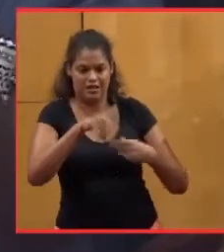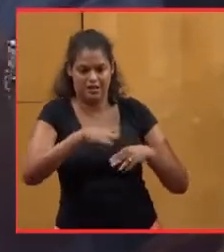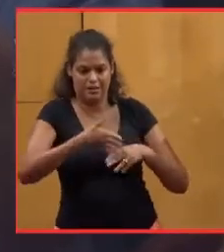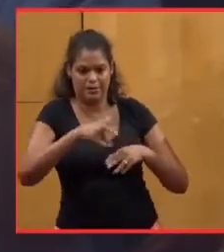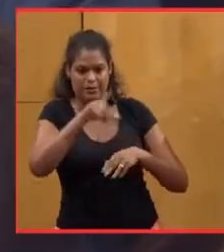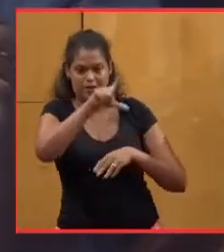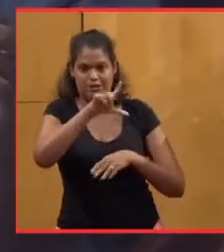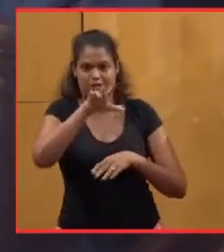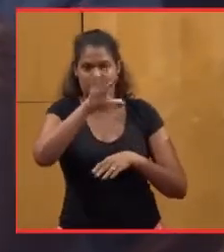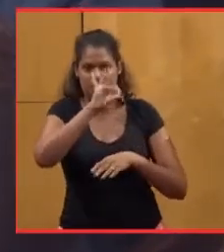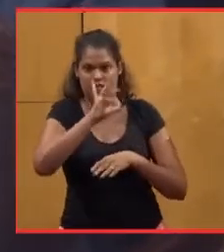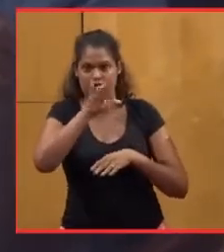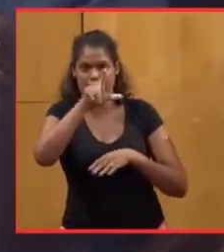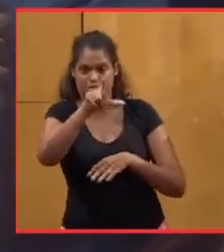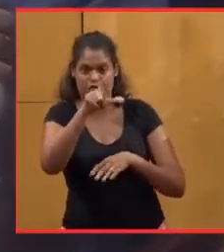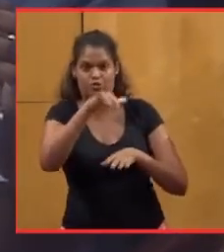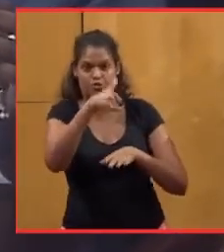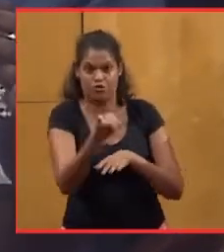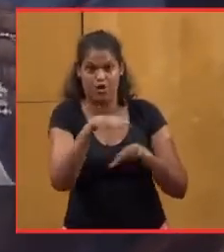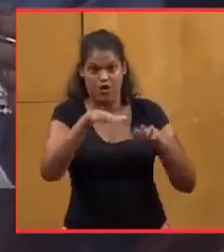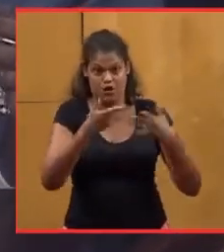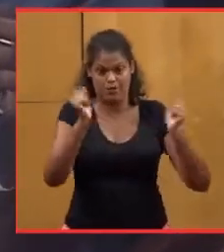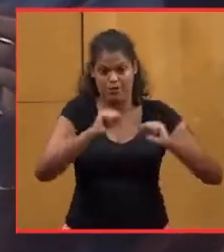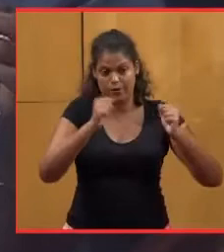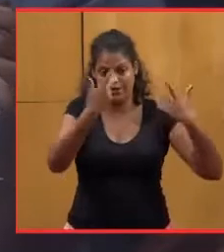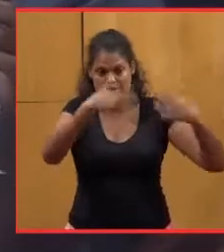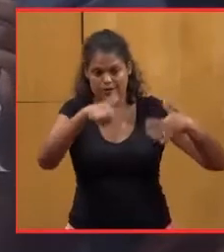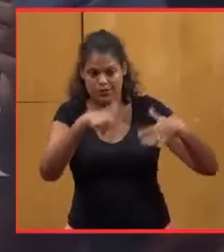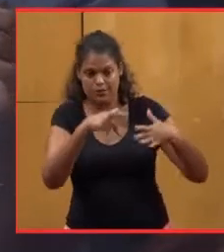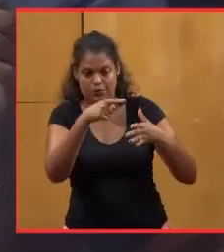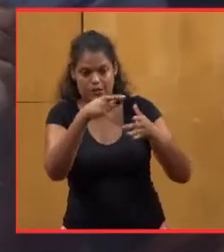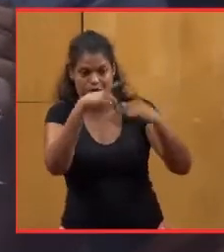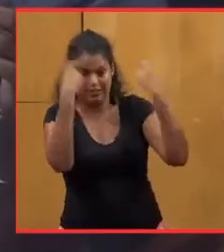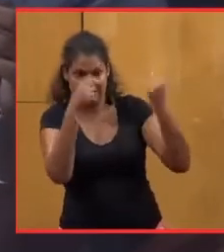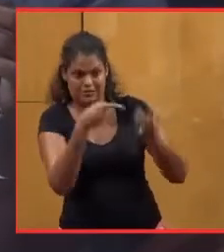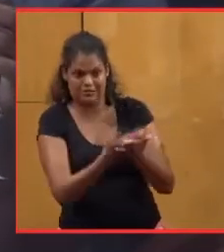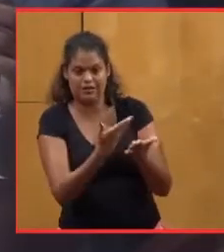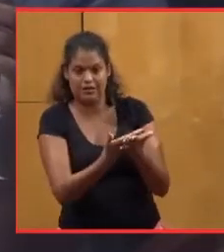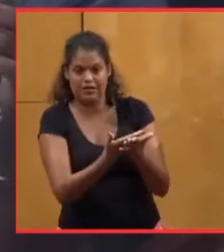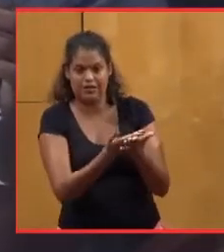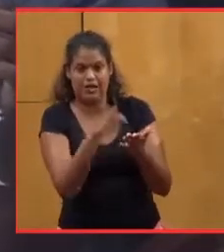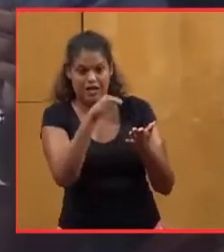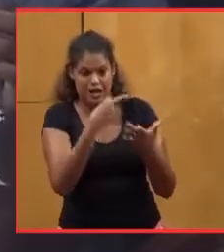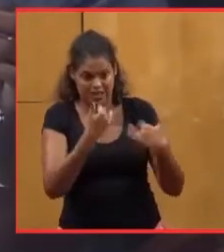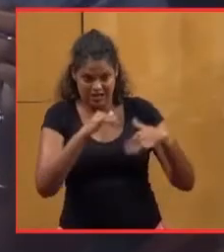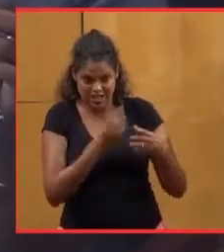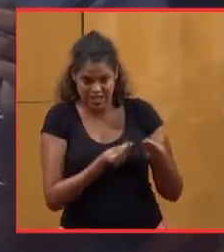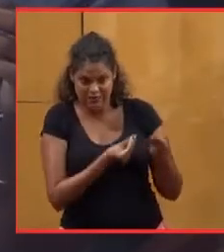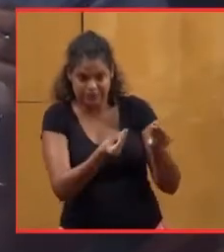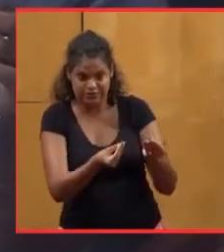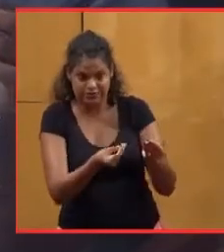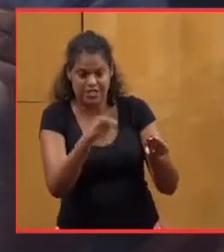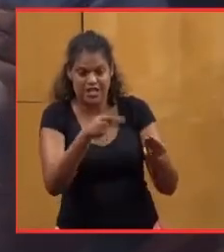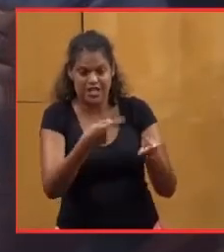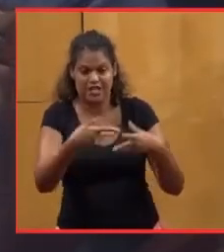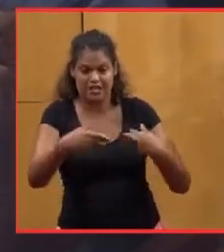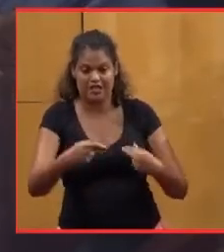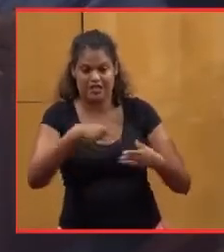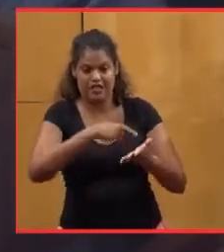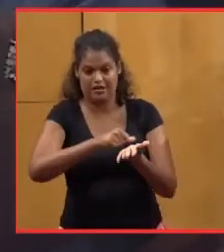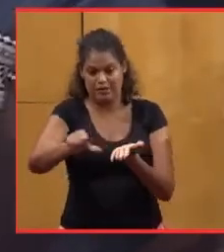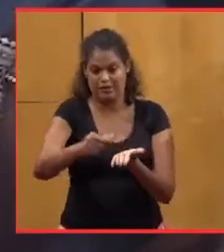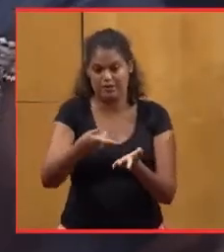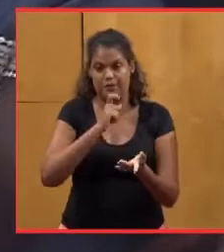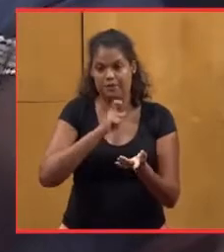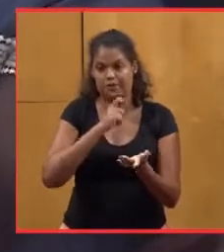52 jours. Comment peut-il y avoir 18 000 titres encore à recouvrer, les titres étant émis, et avoir des délais de paiement de